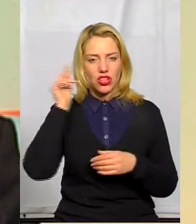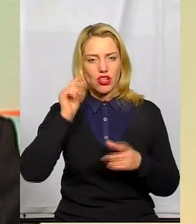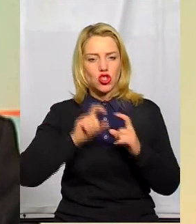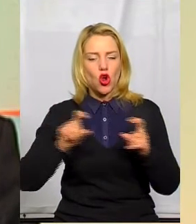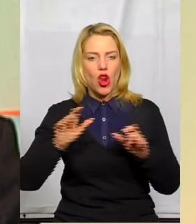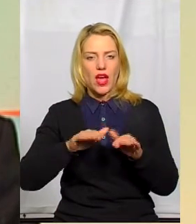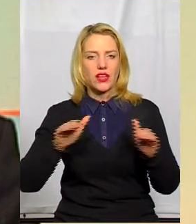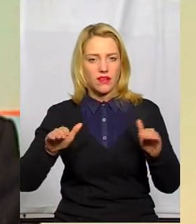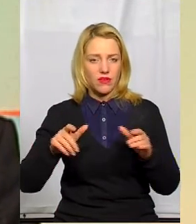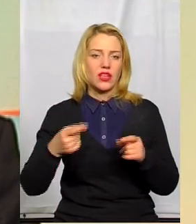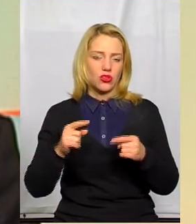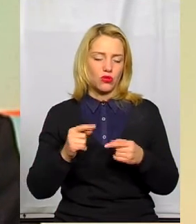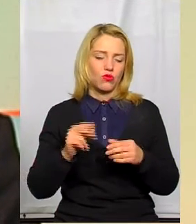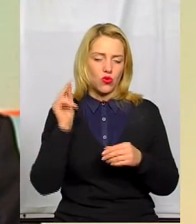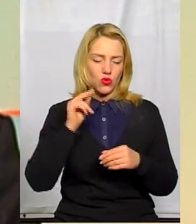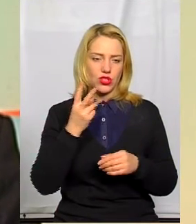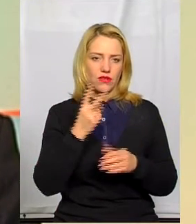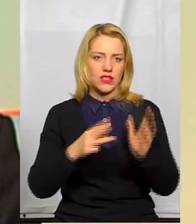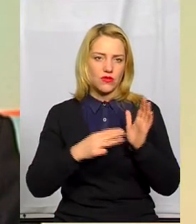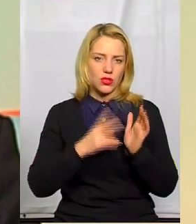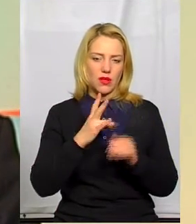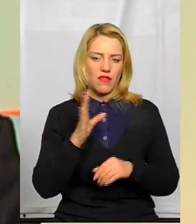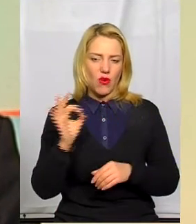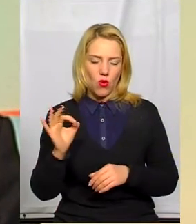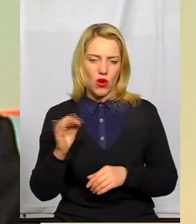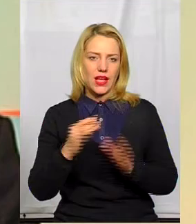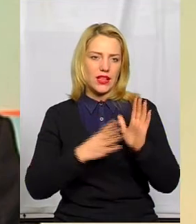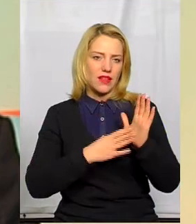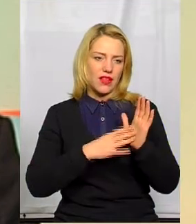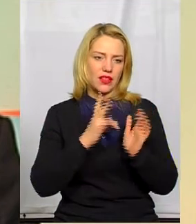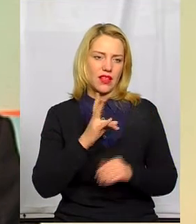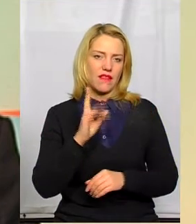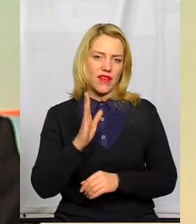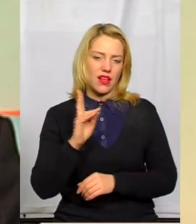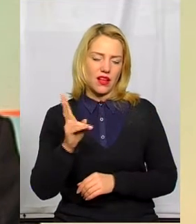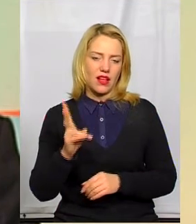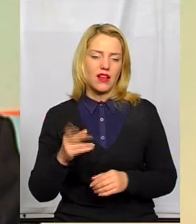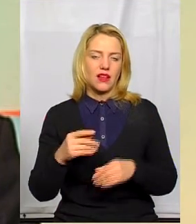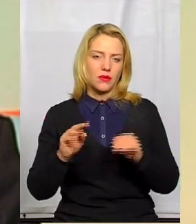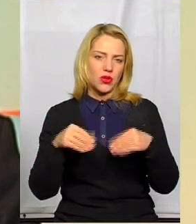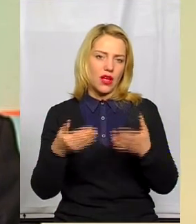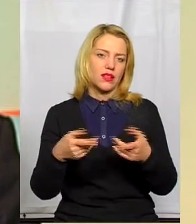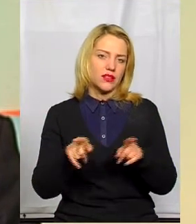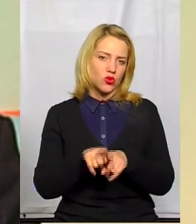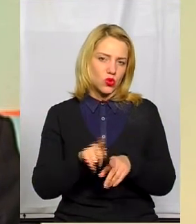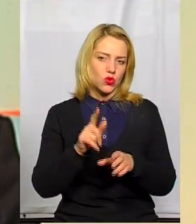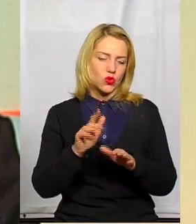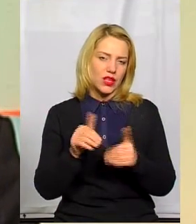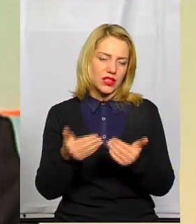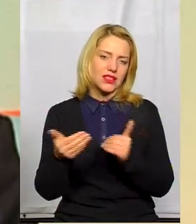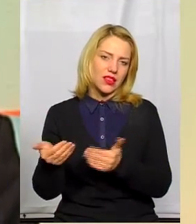Тому конкретно це учні подали з 28-го НВО і з 9-го НВК. Вони подали таку ініціативу, вони